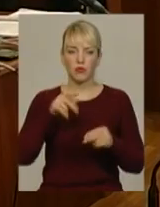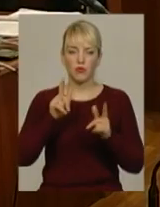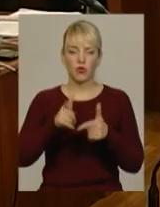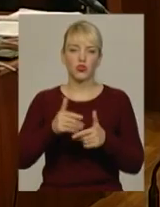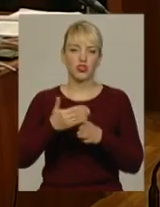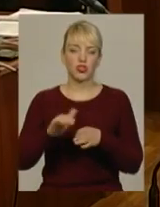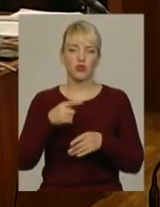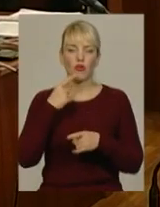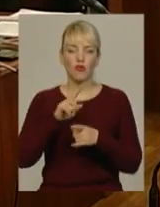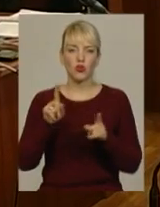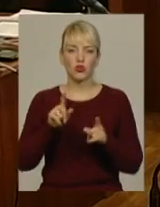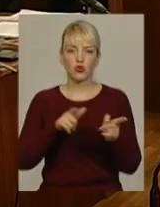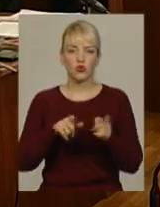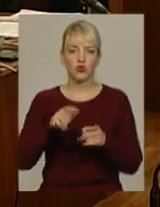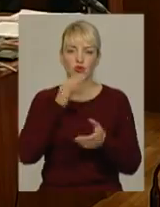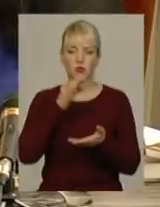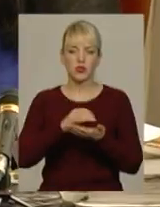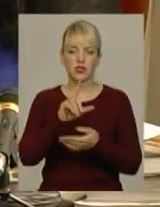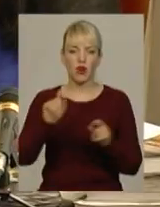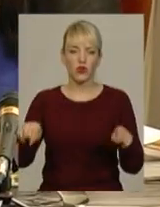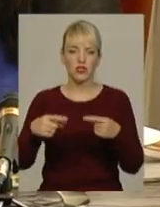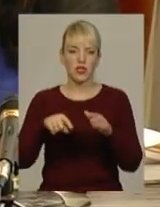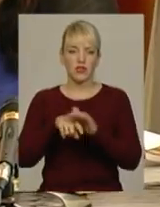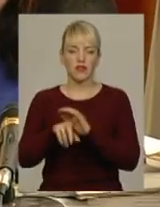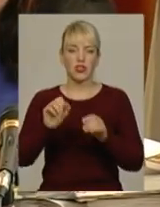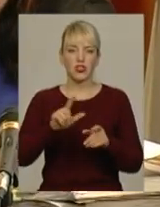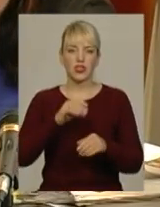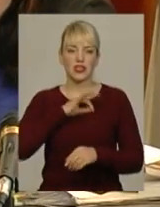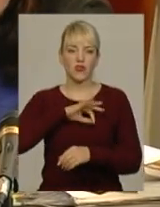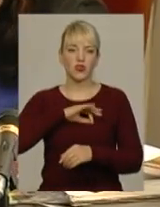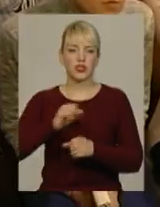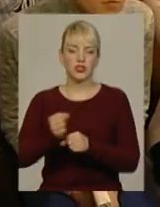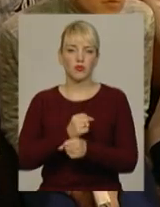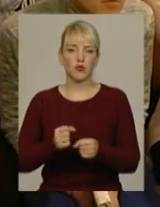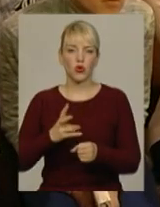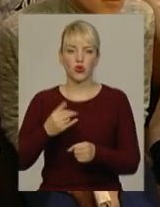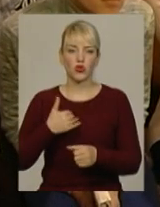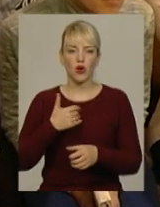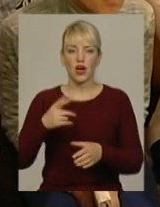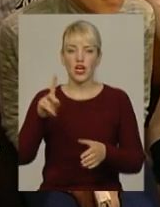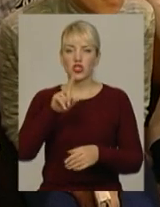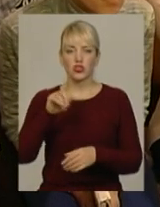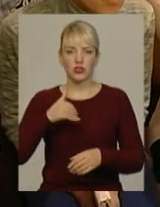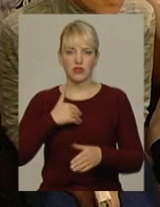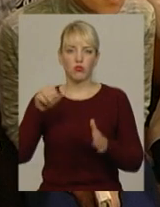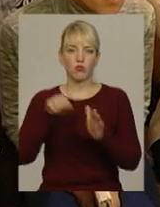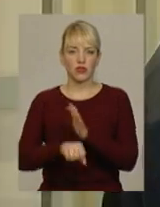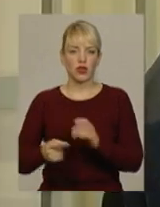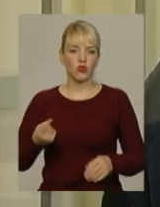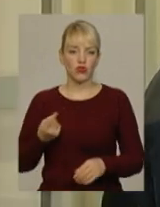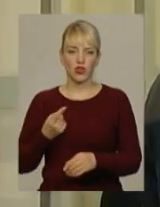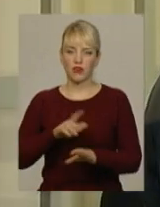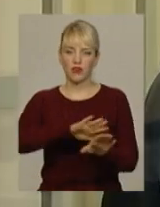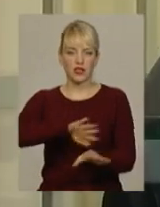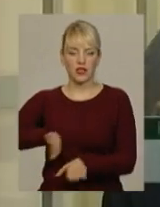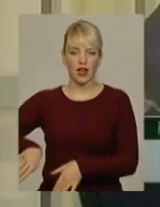частково. Каже, готовий відповісти за організацію втечі та заволодіння зброєю. А от замах на вбивство конвоїрів відкидає. «Ви